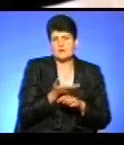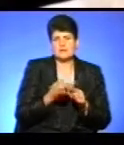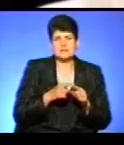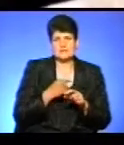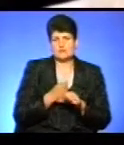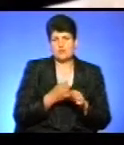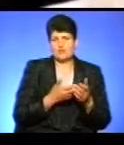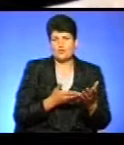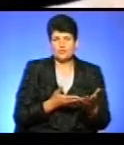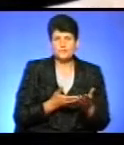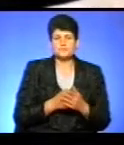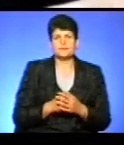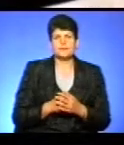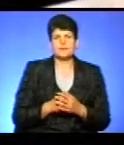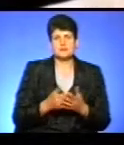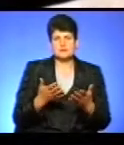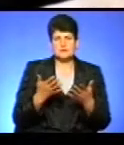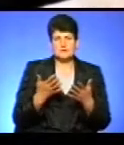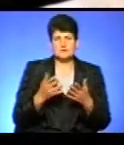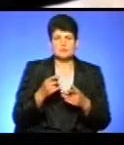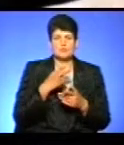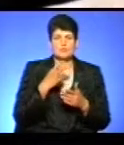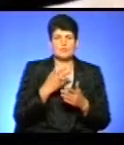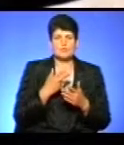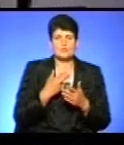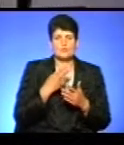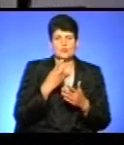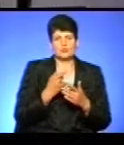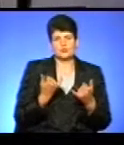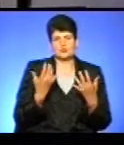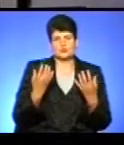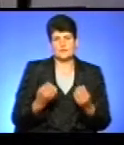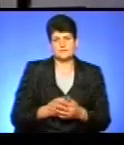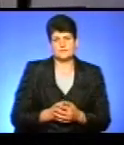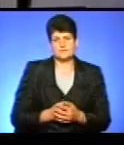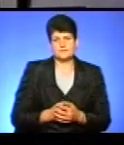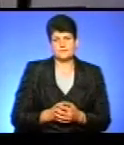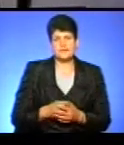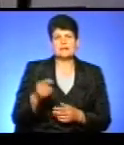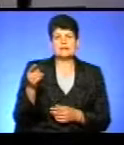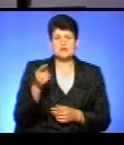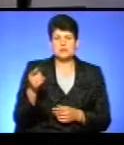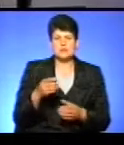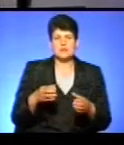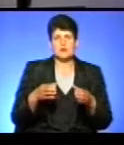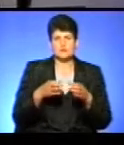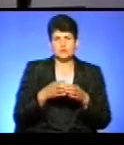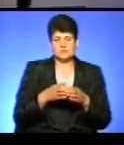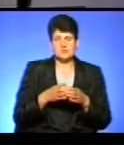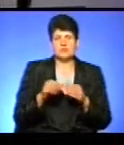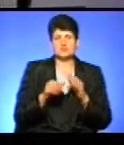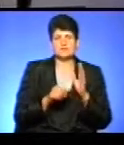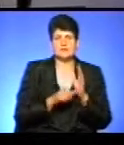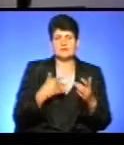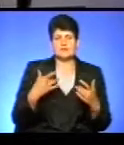роботами, звісно, з позиції сьогоднішнього дня. Зазначу, Тернопільська трупа на 16-х